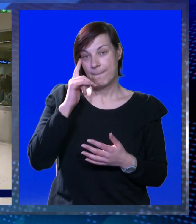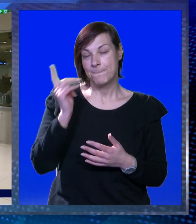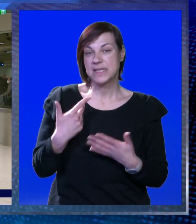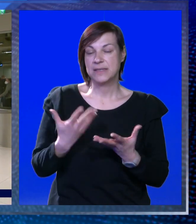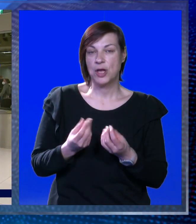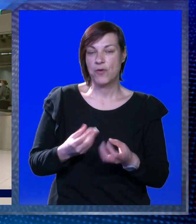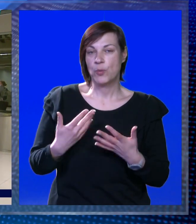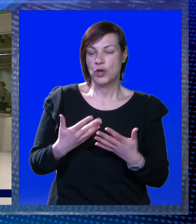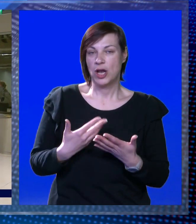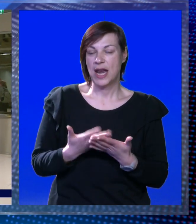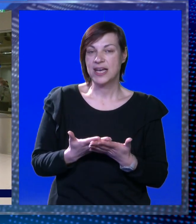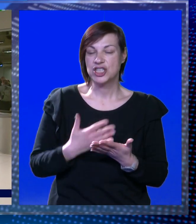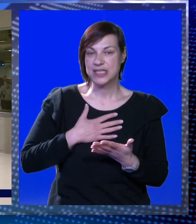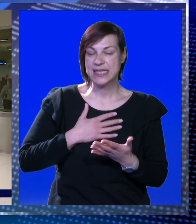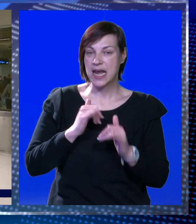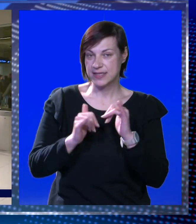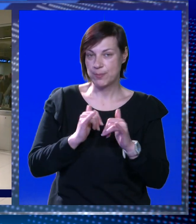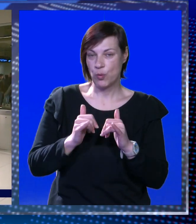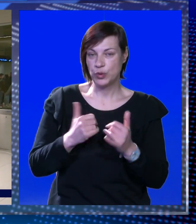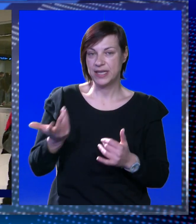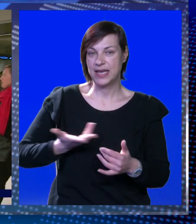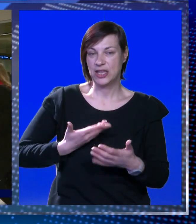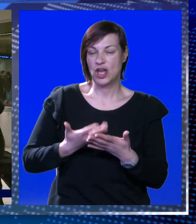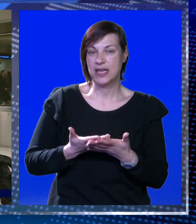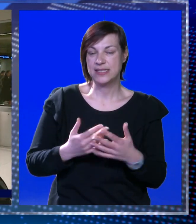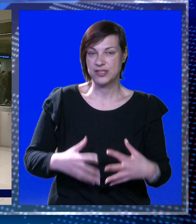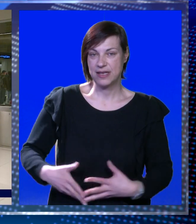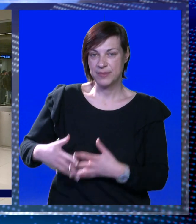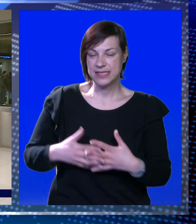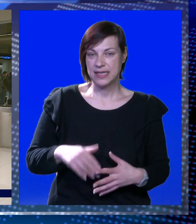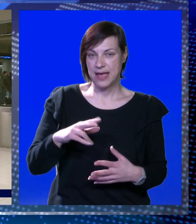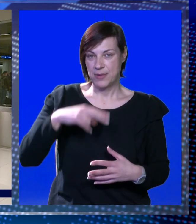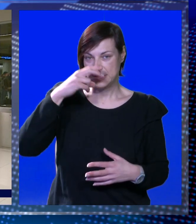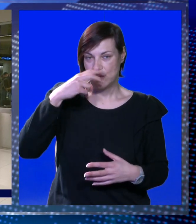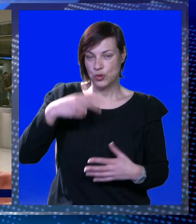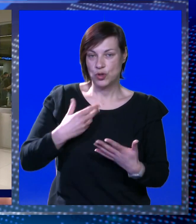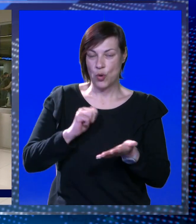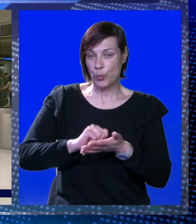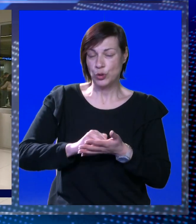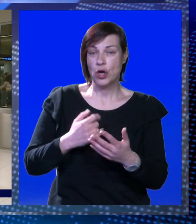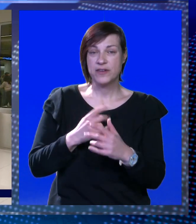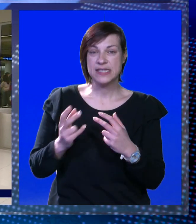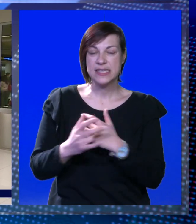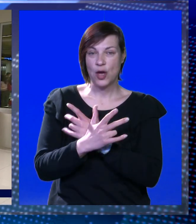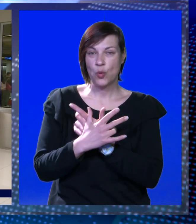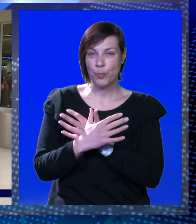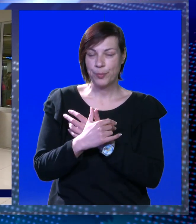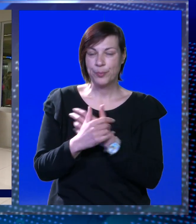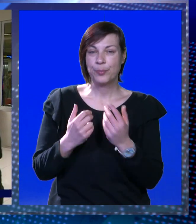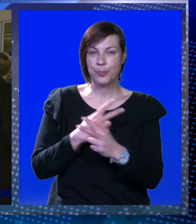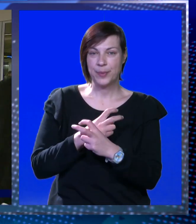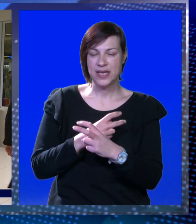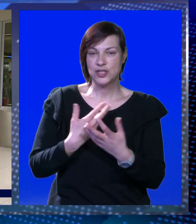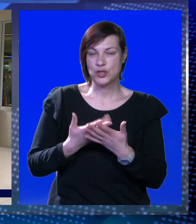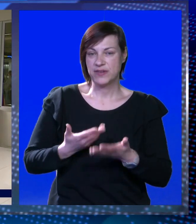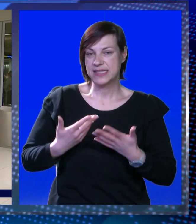Mislim da je ovo puno lakše i zgodnije za nas putnike. Dolazio sam iz SAD-a, imao sam kontrolu putovnice u Beću, a nakon